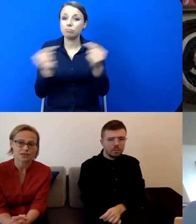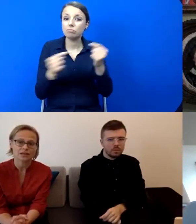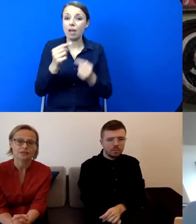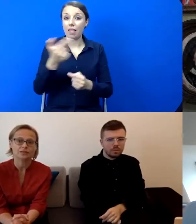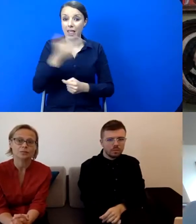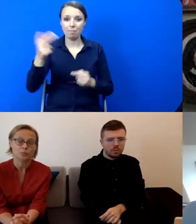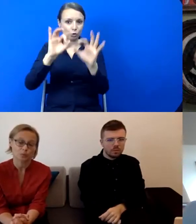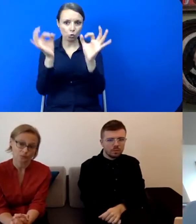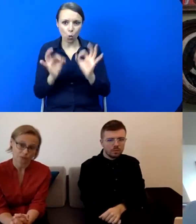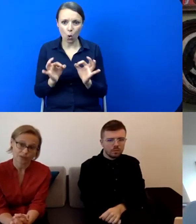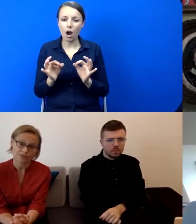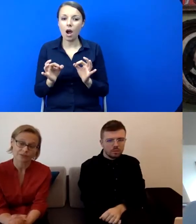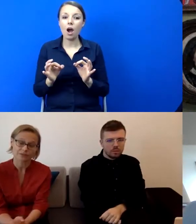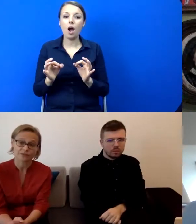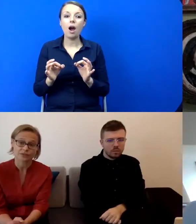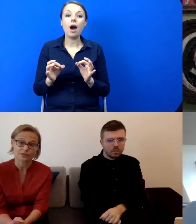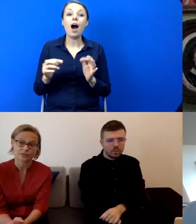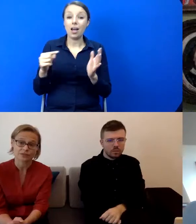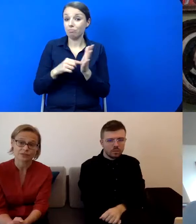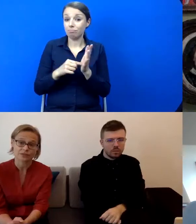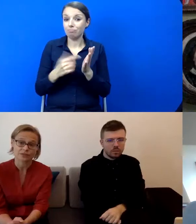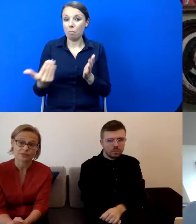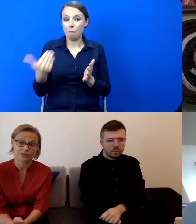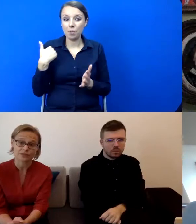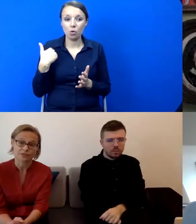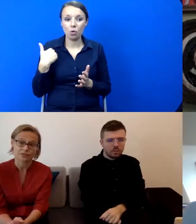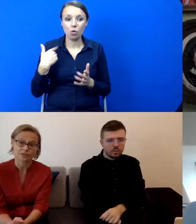sztuce. to było organizowane w współpracy z Fundacją